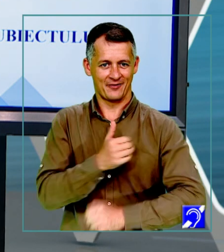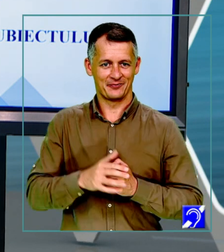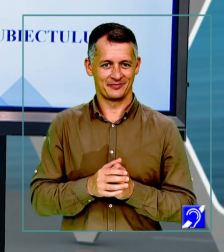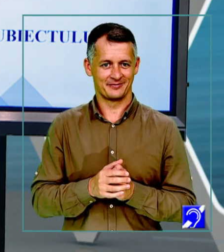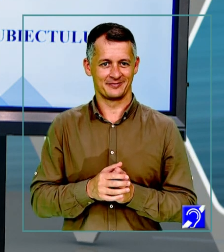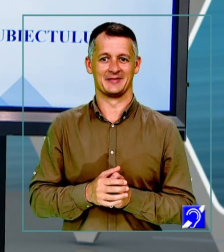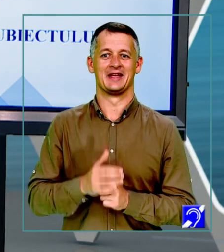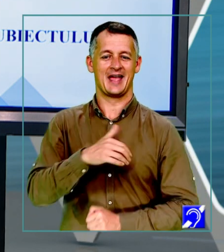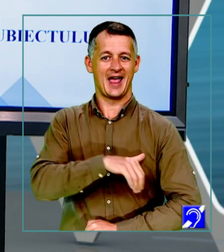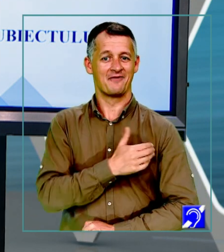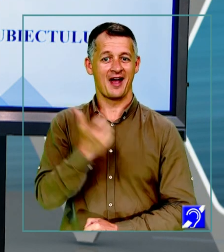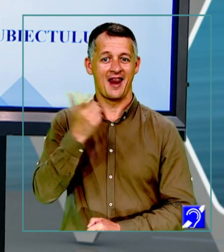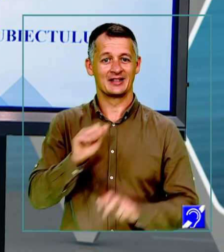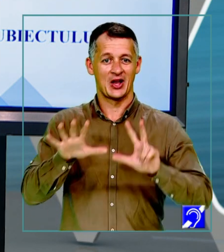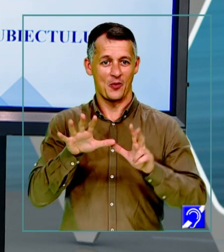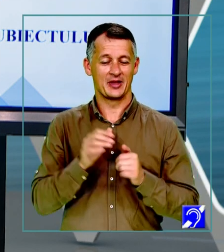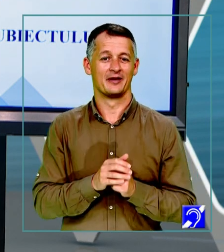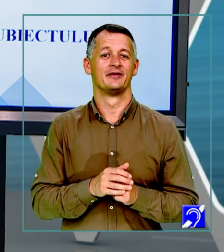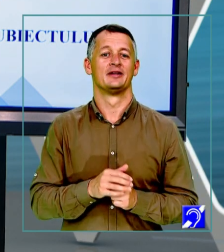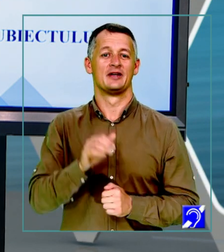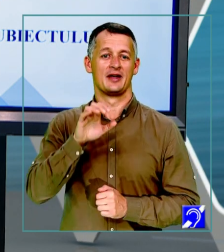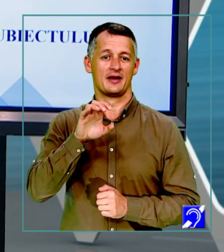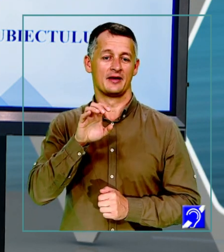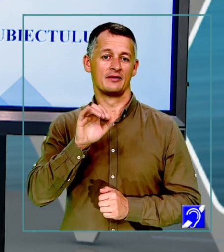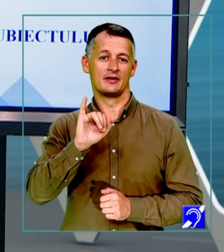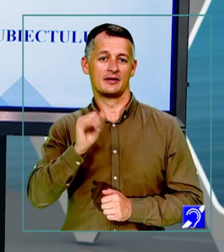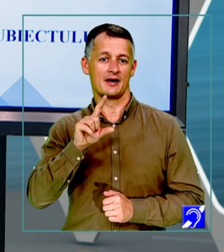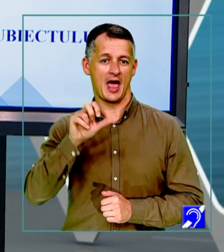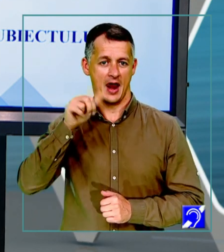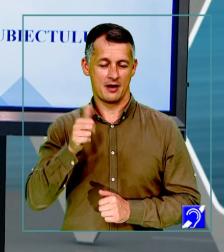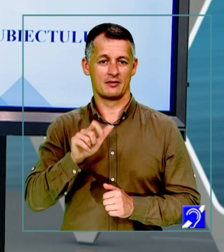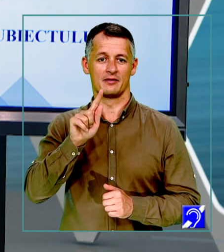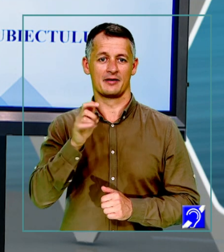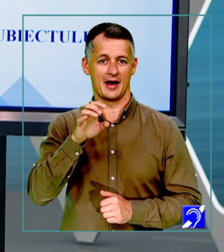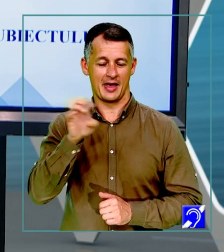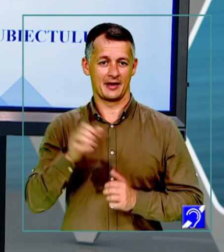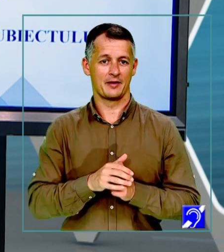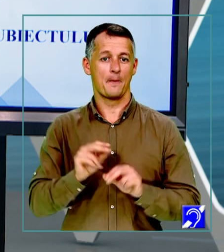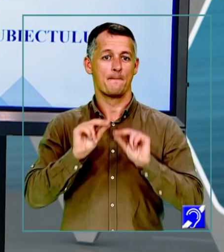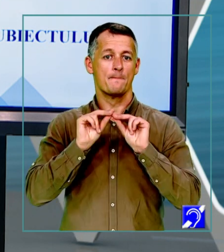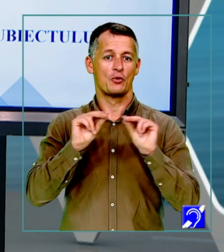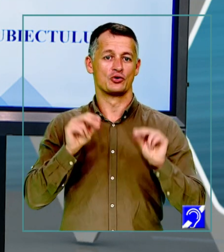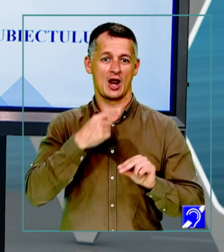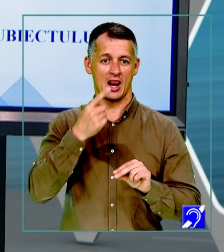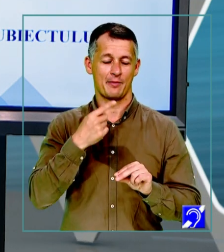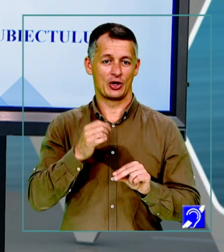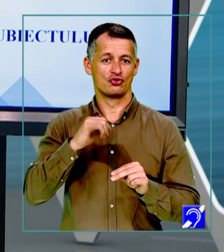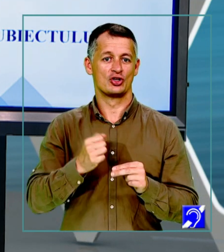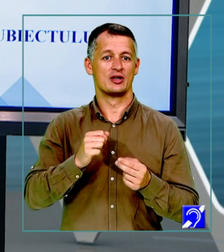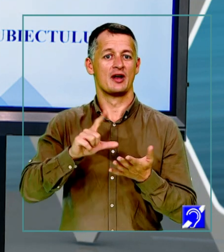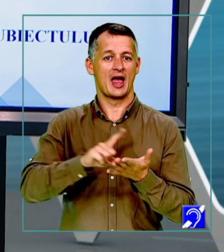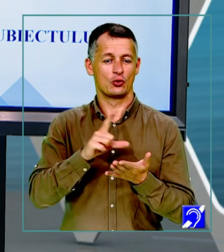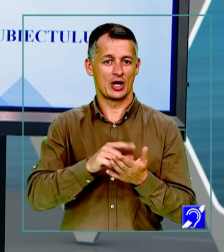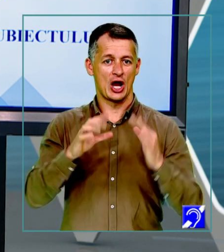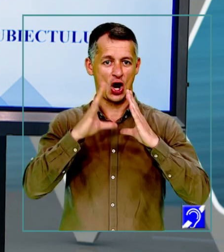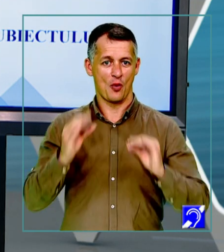elevi din clasa A8-a, mă numesc Ileana Gaie, sunt profesoară de limba și literatura română și iată că mă regăsesc în fața voastră, pentru